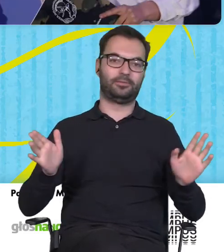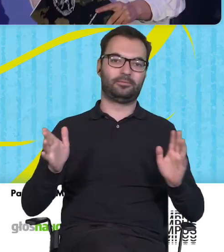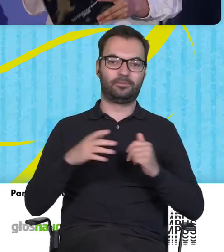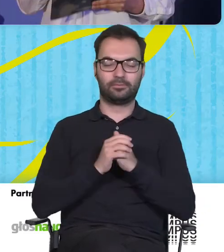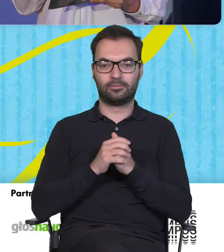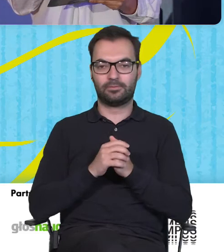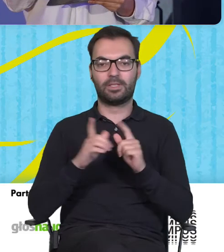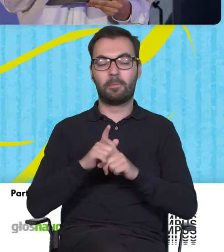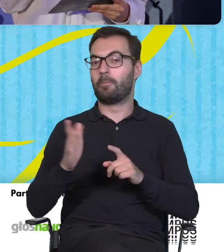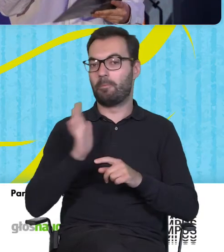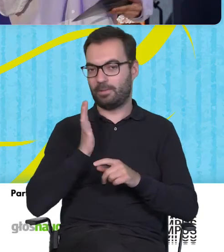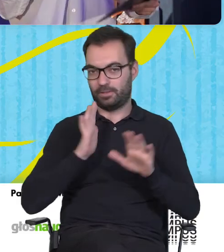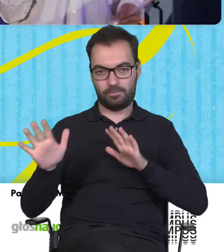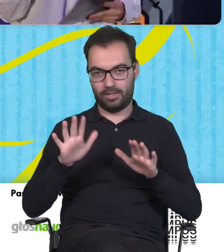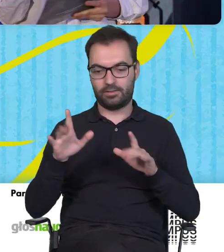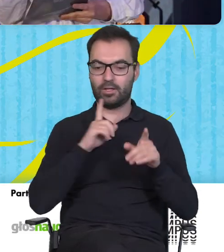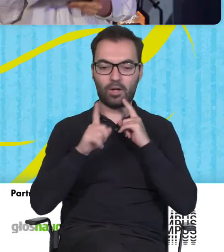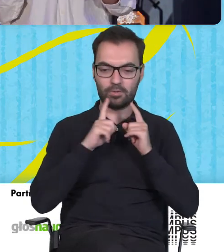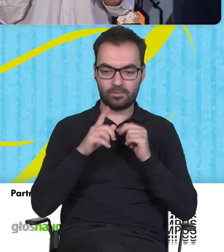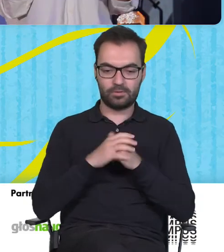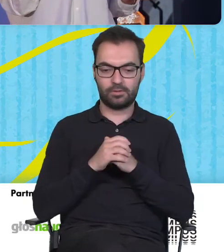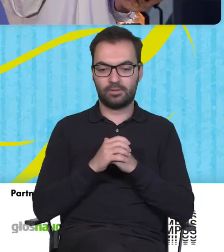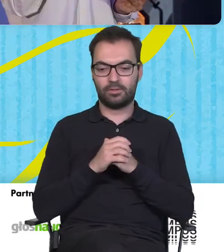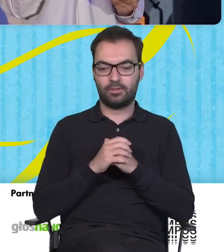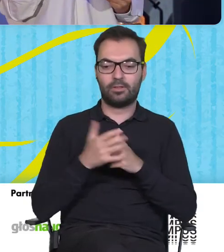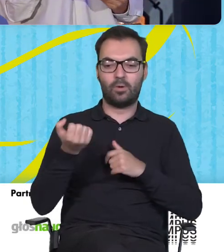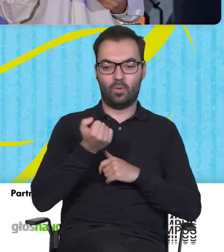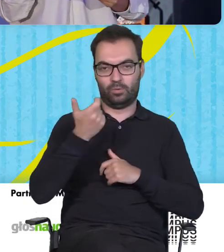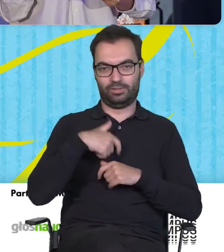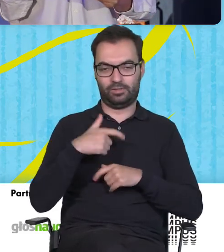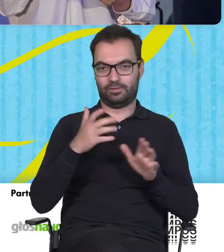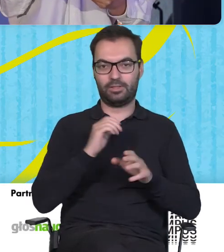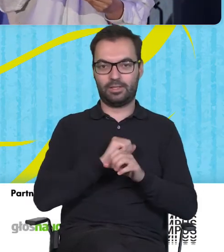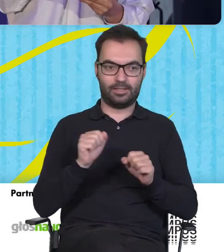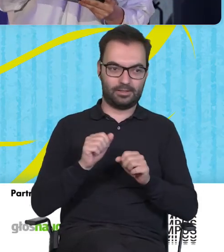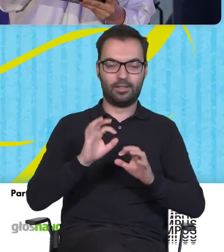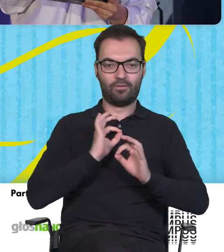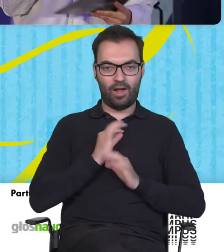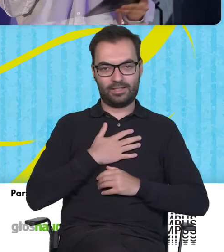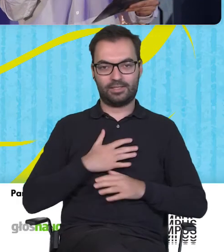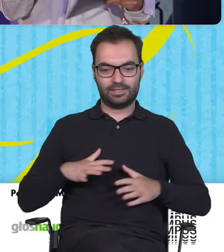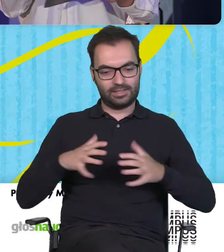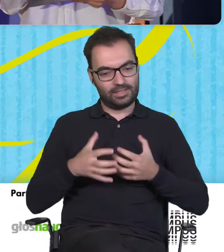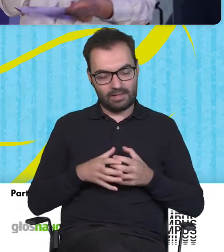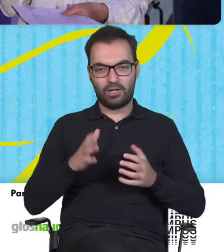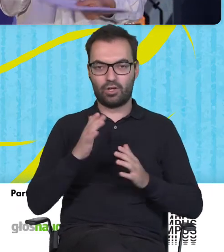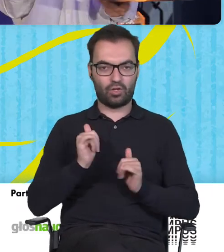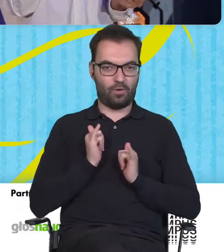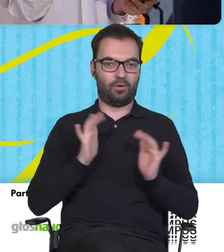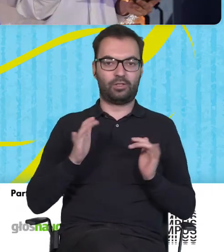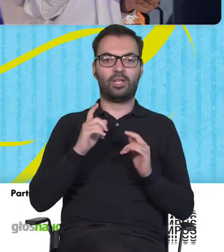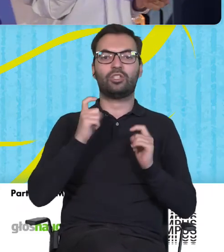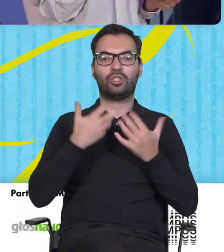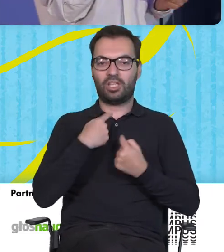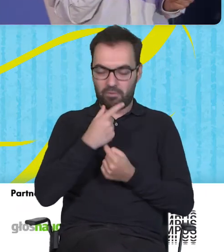Jest też bezpiecznym miejscem do rozmowy. Nasz użytkownik jest w swojej strefie komfortu, otwiera się na tyle, ile